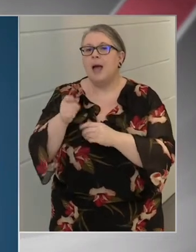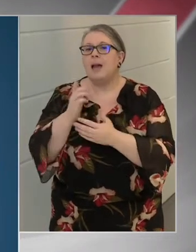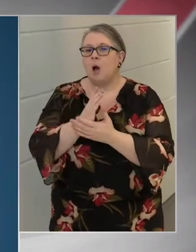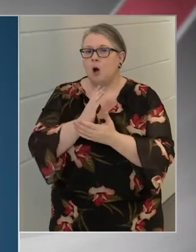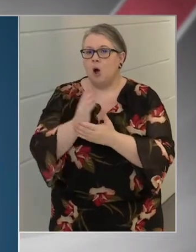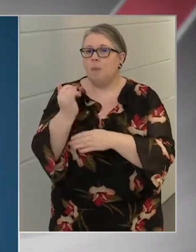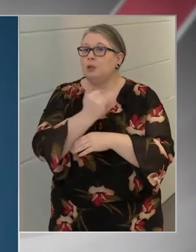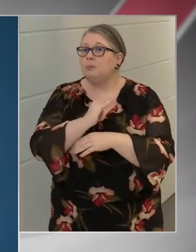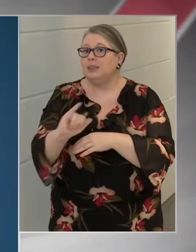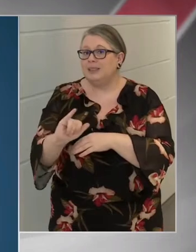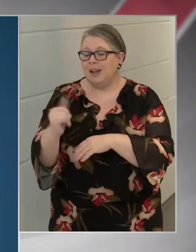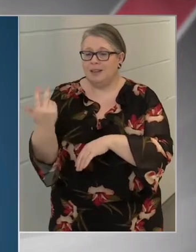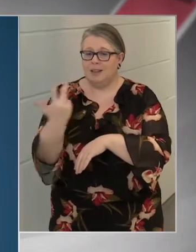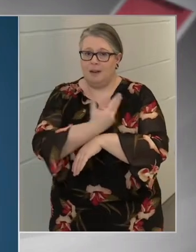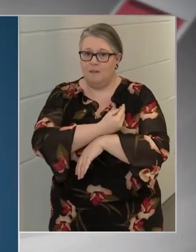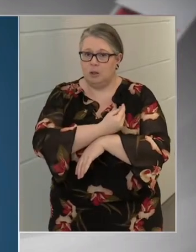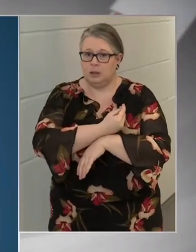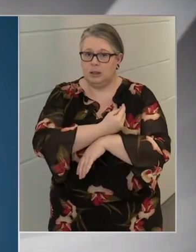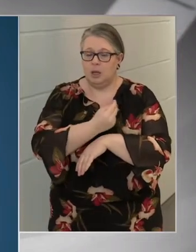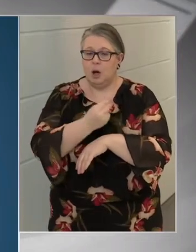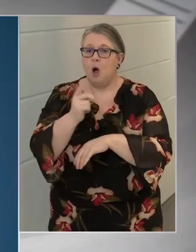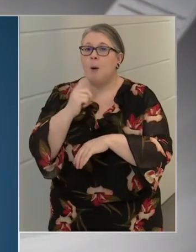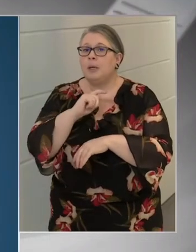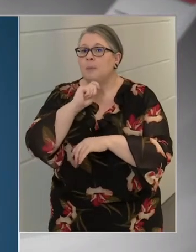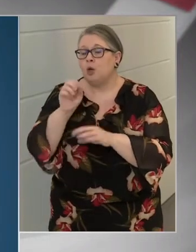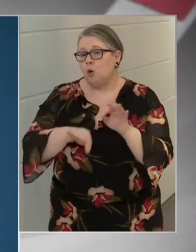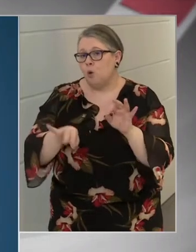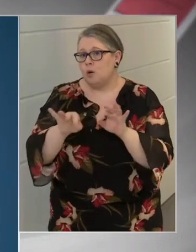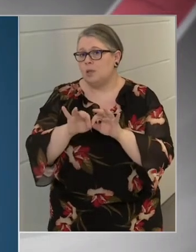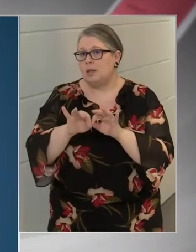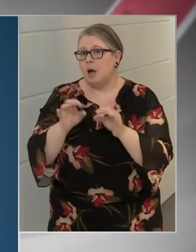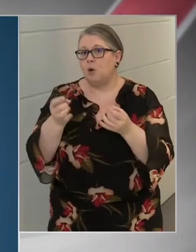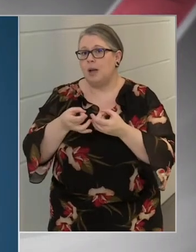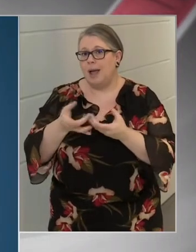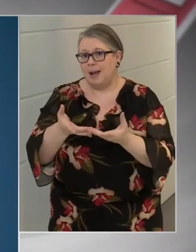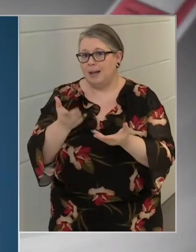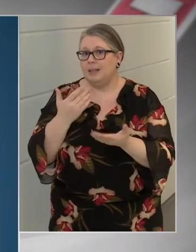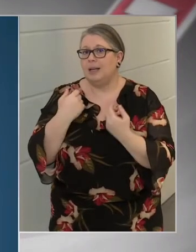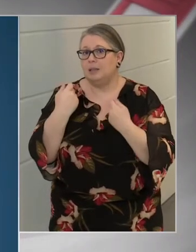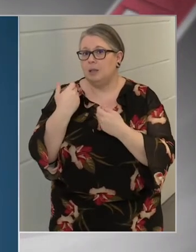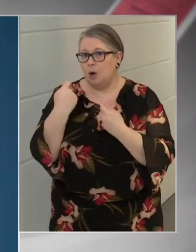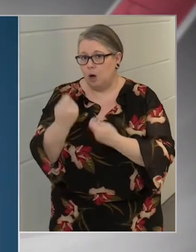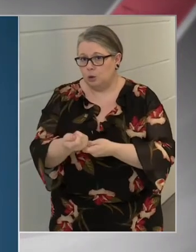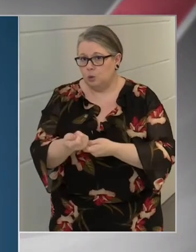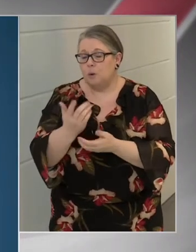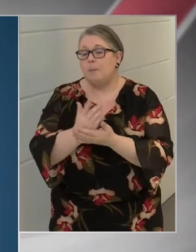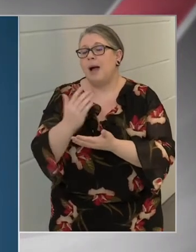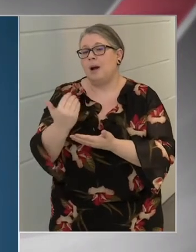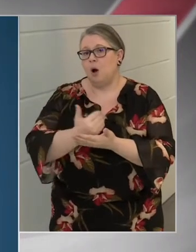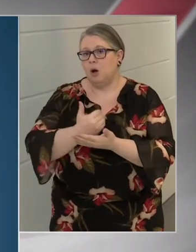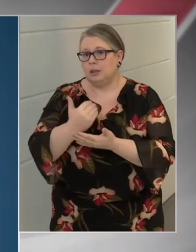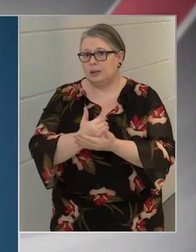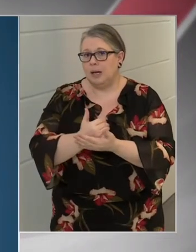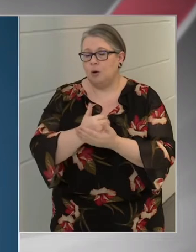mindegyik vakcina, amelyet Magyarországon engedélyeztünk, használunk, akár az Európai